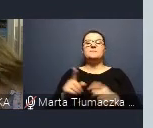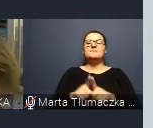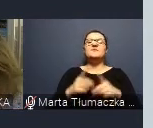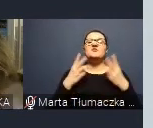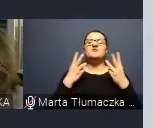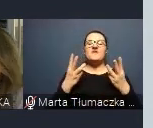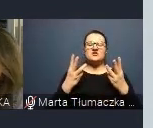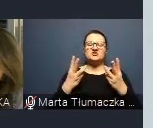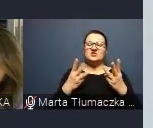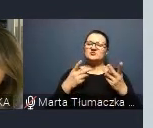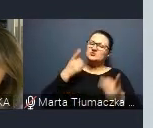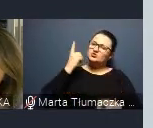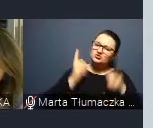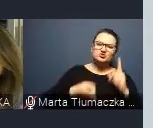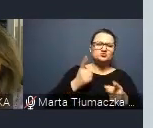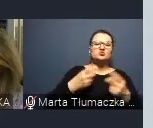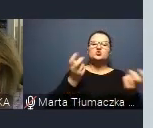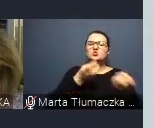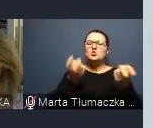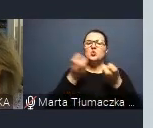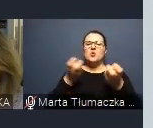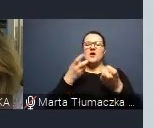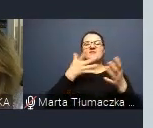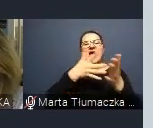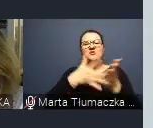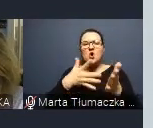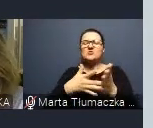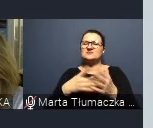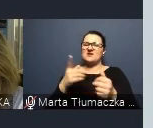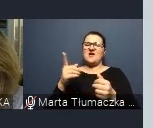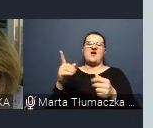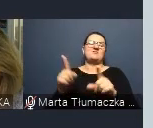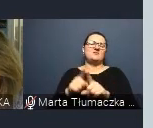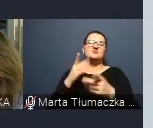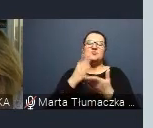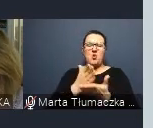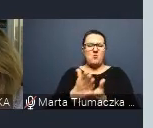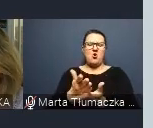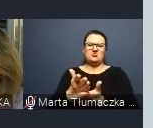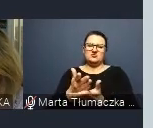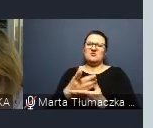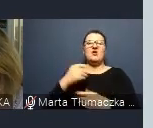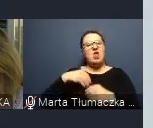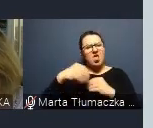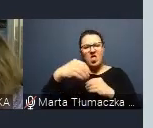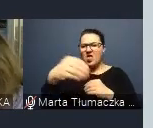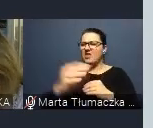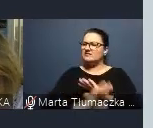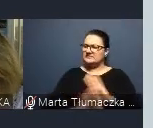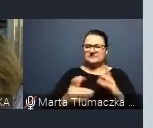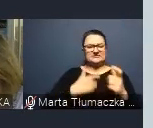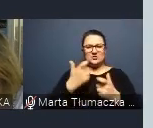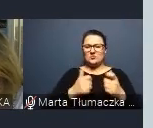najszybciej szukać diagnozy i pomocy, żeby nie czekać i nie zwlekać. Ważne jest, żeby tę terapię rozpocząć